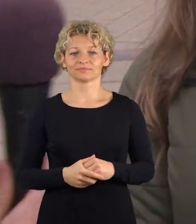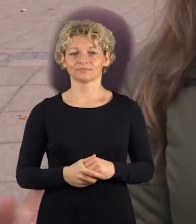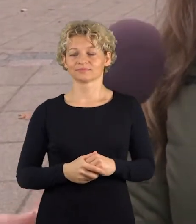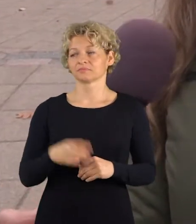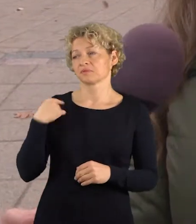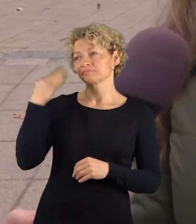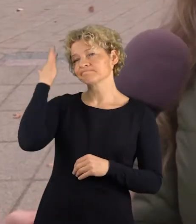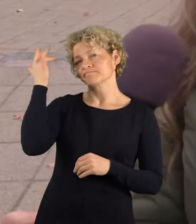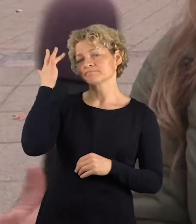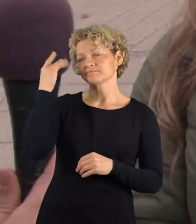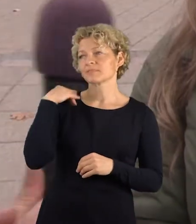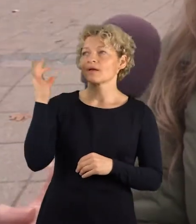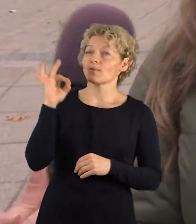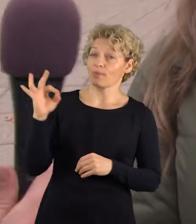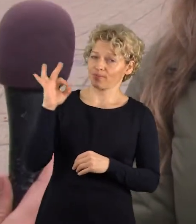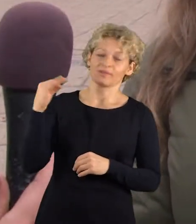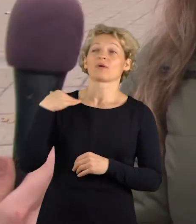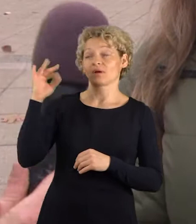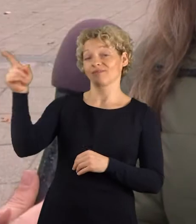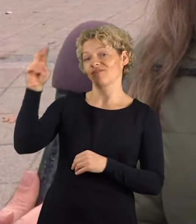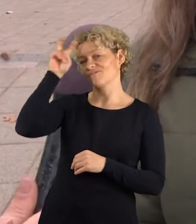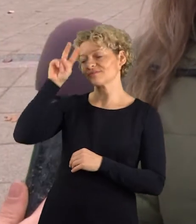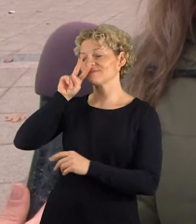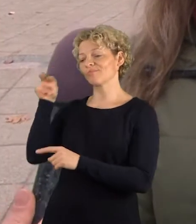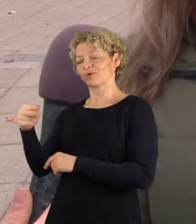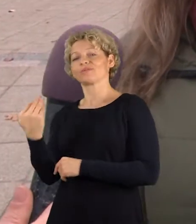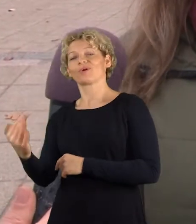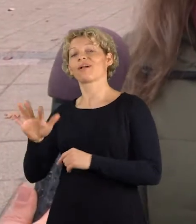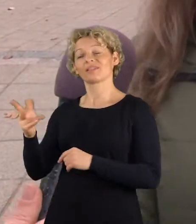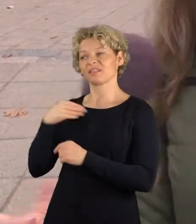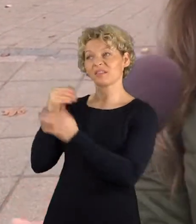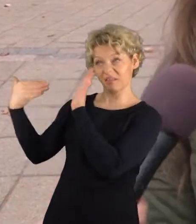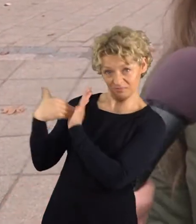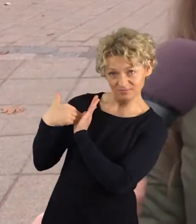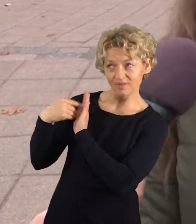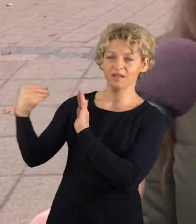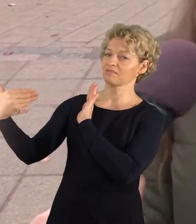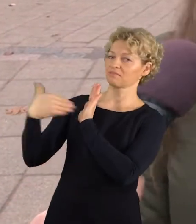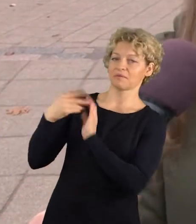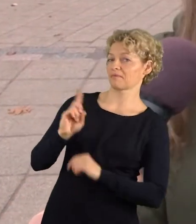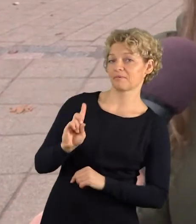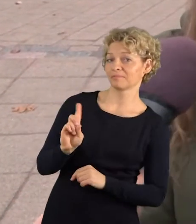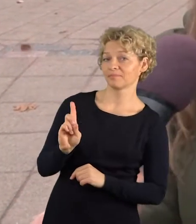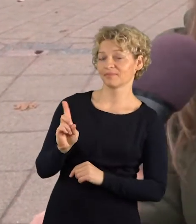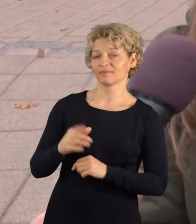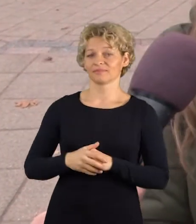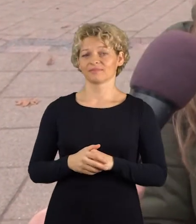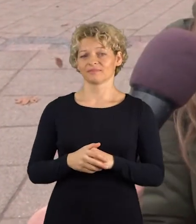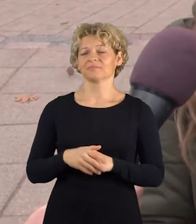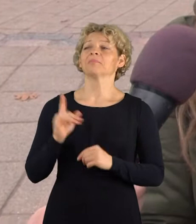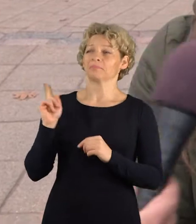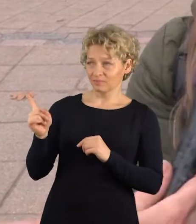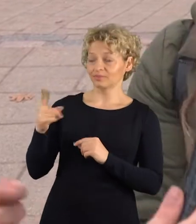požiūrių? Koks jas? Remia, neremia? Žiūrėjimas daugiai vaikės. Manau, kad surėmė kažkiek.